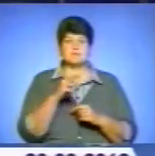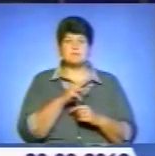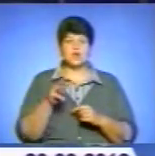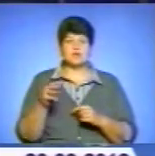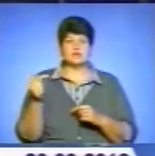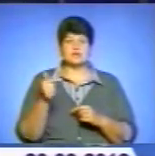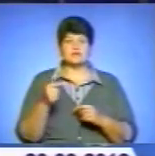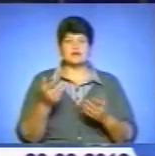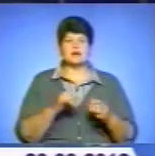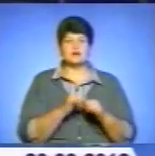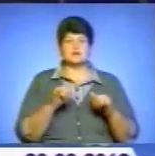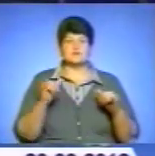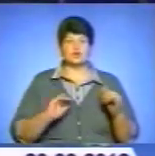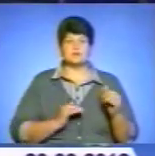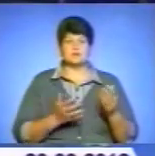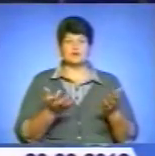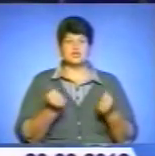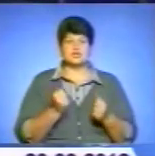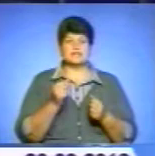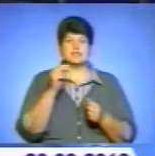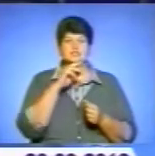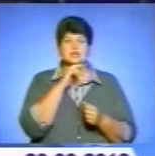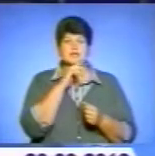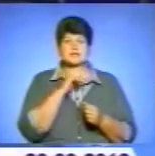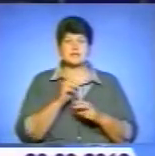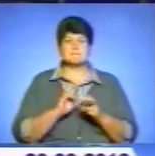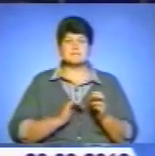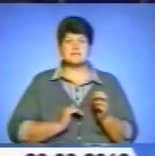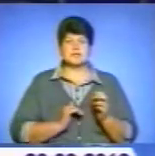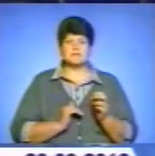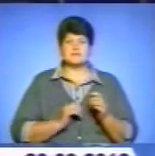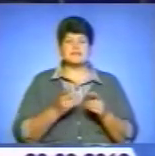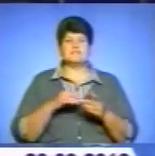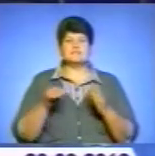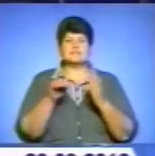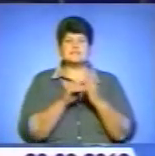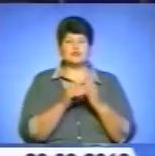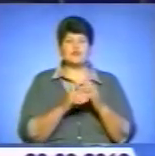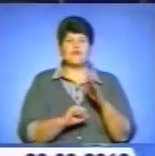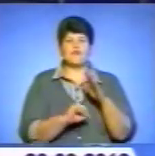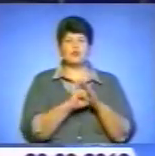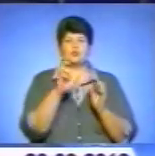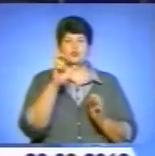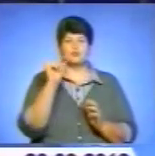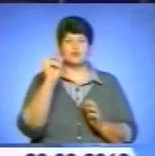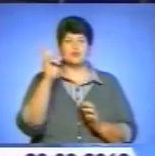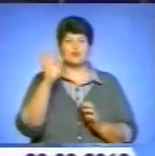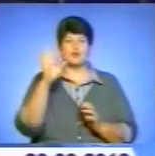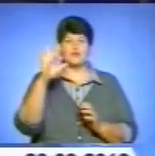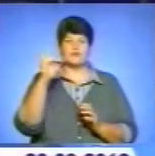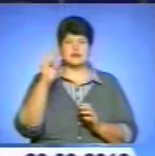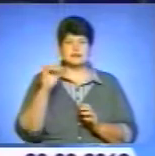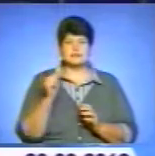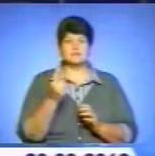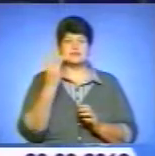бізнесу отримали чернівецькі підприємці від інвестиційного фонду «Буковина». Капітал фонду становить 3 мільйони гривень. Цих